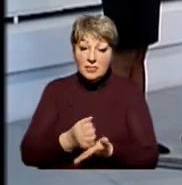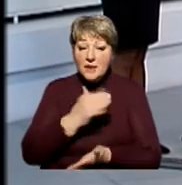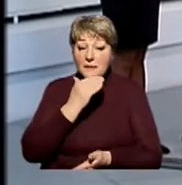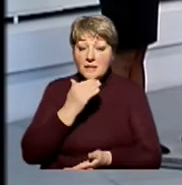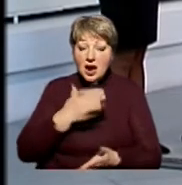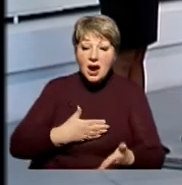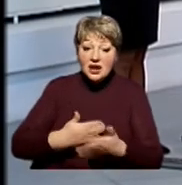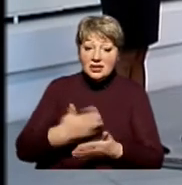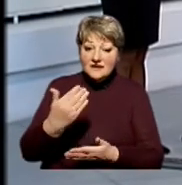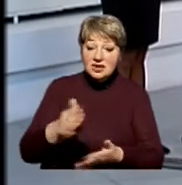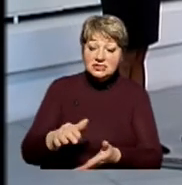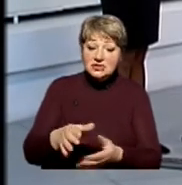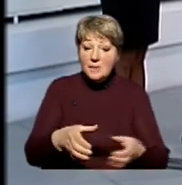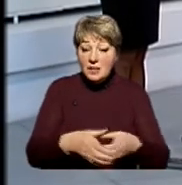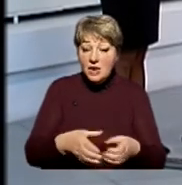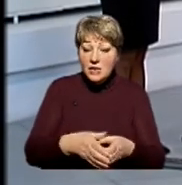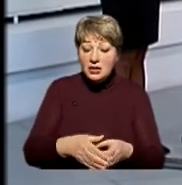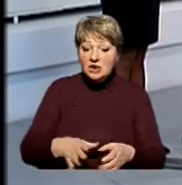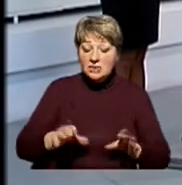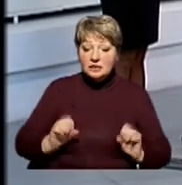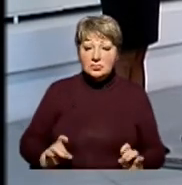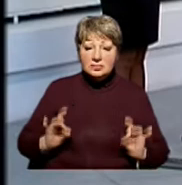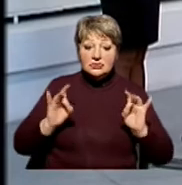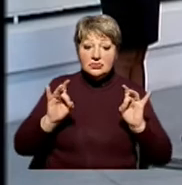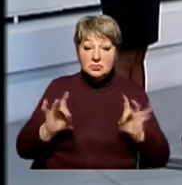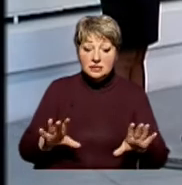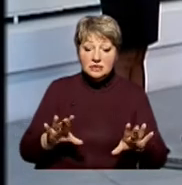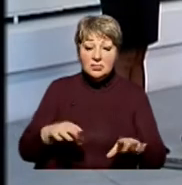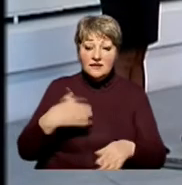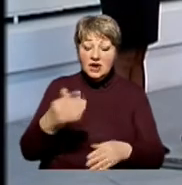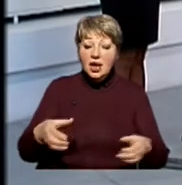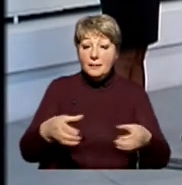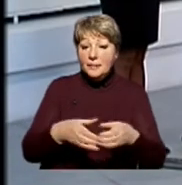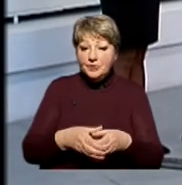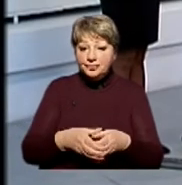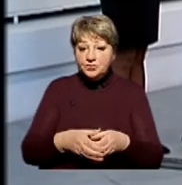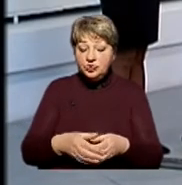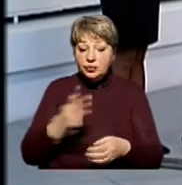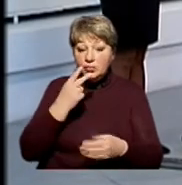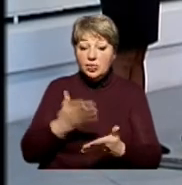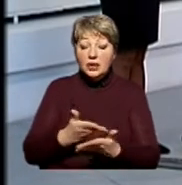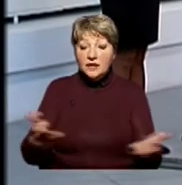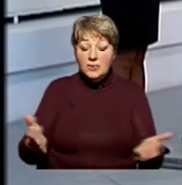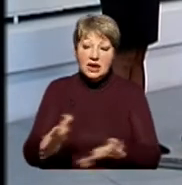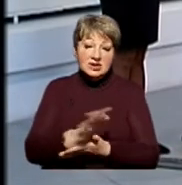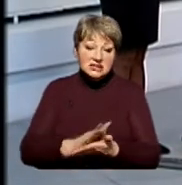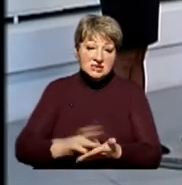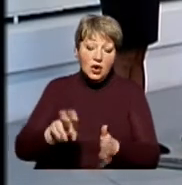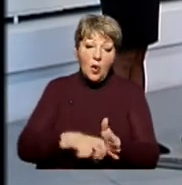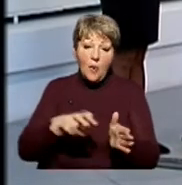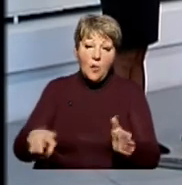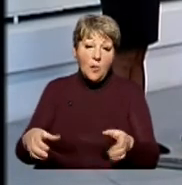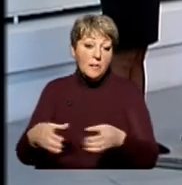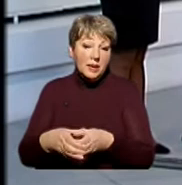багато активістів вашої партії склали з себе повноваження керівників осередків вашої партії, оприлюднили у Фейсбуці заяви про вихід з